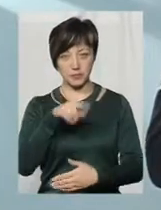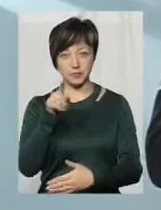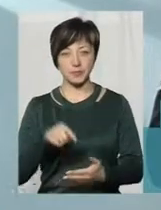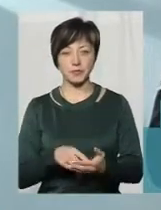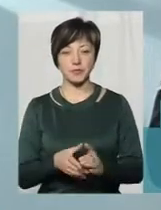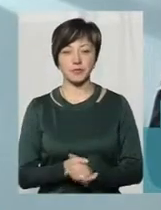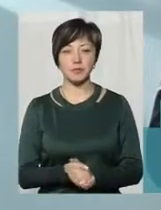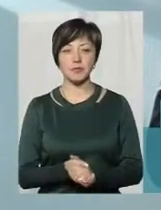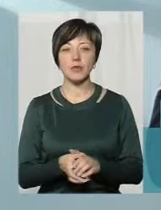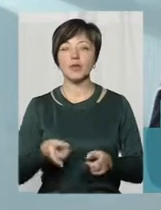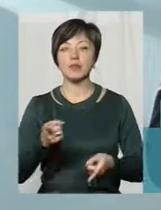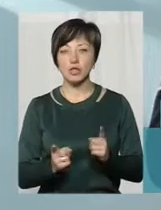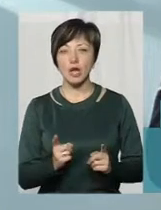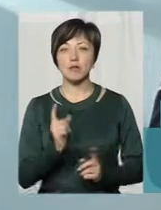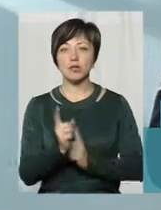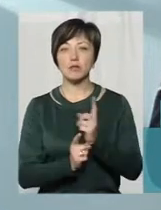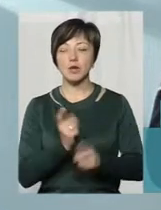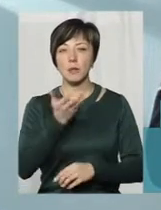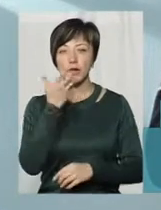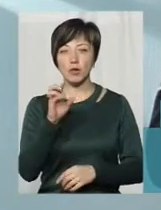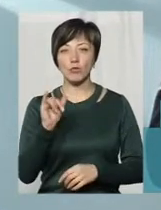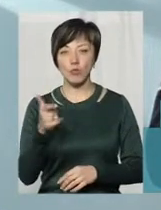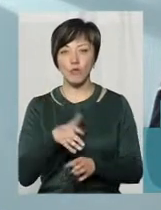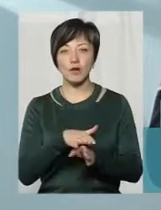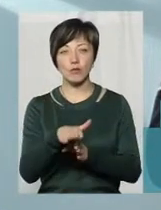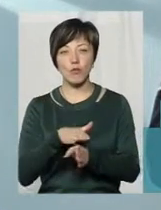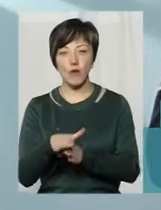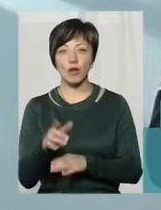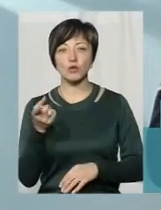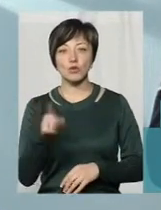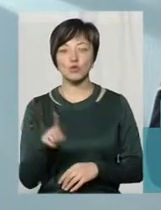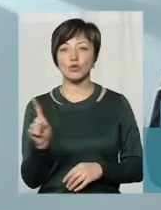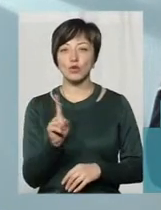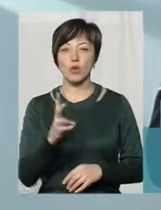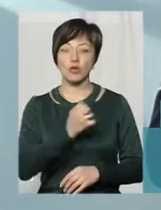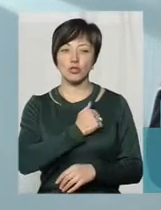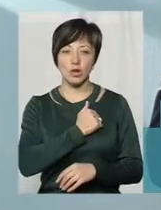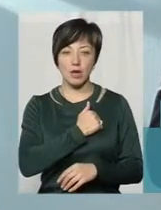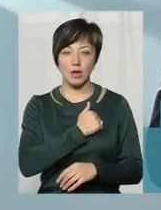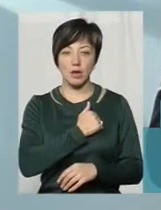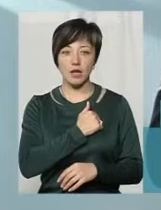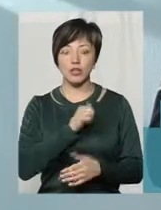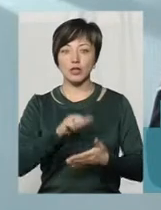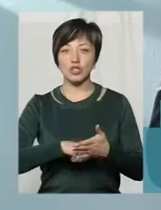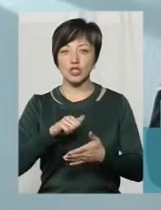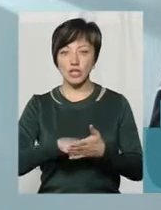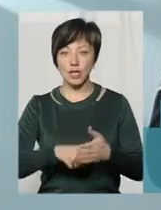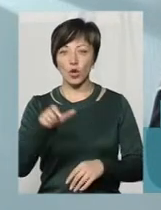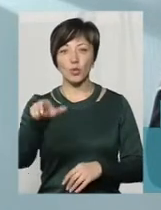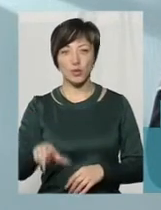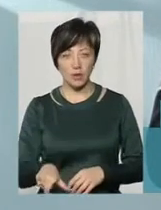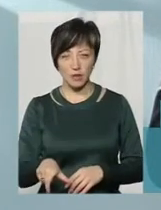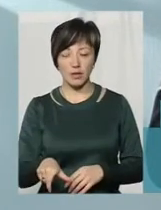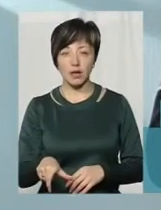Звичайно, зміни в Південному Бузі відбуваються, тому що, на жаль, антропогенний чинник, тобто людина,